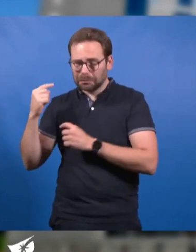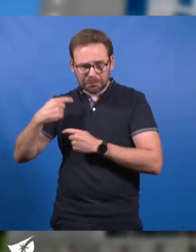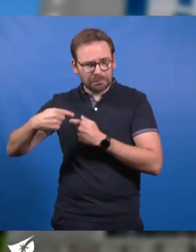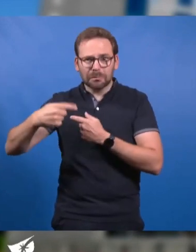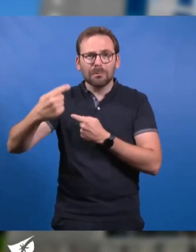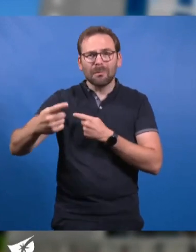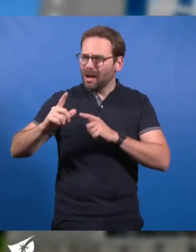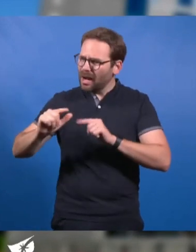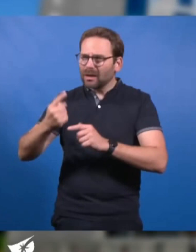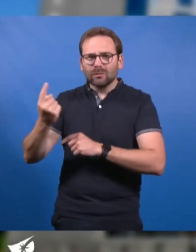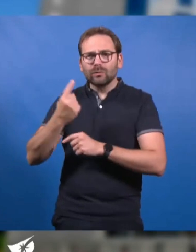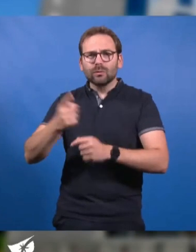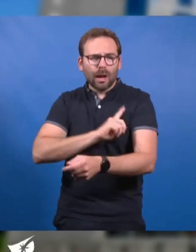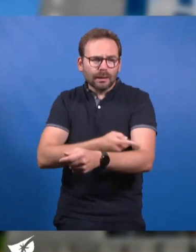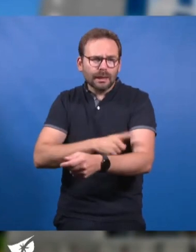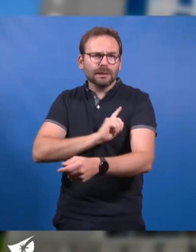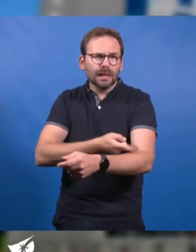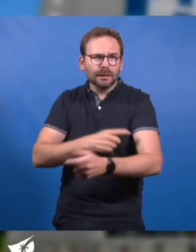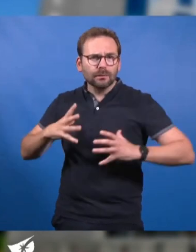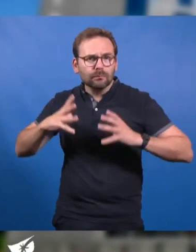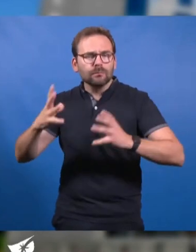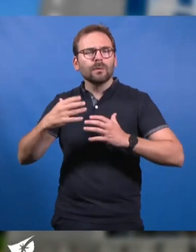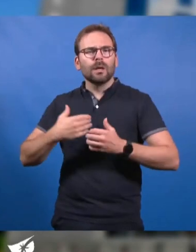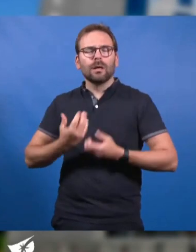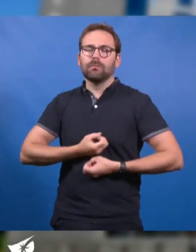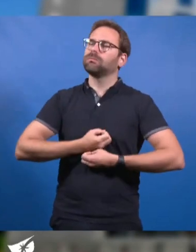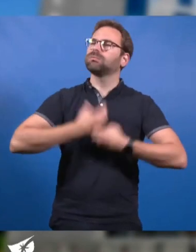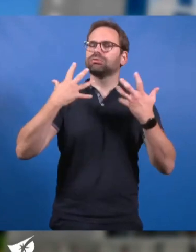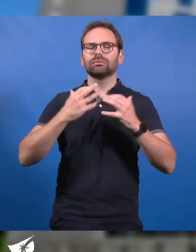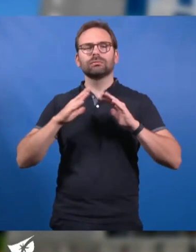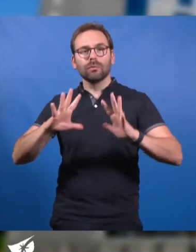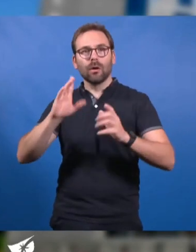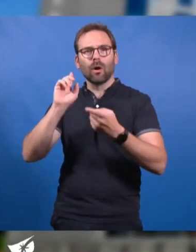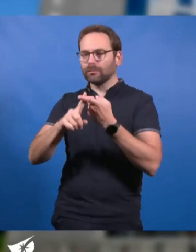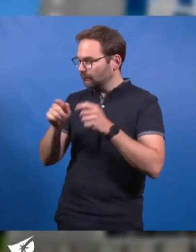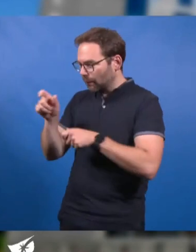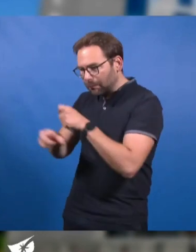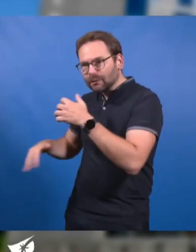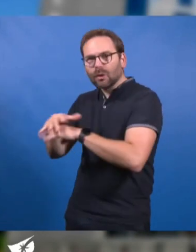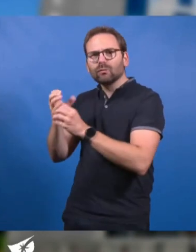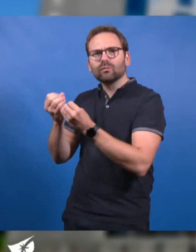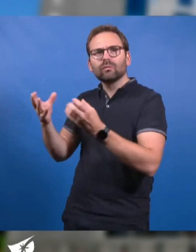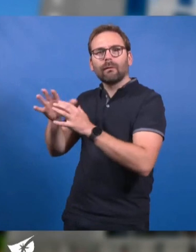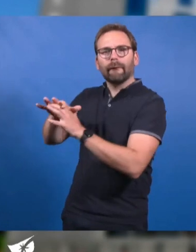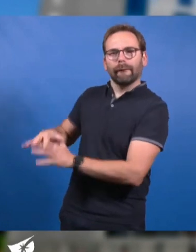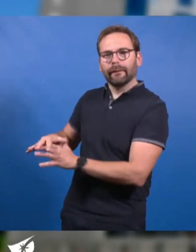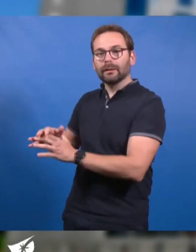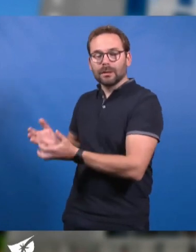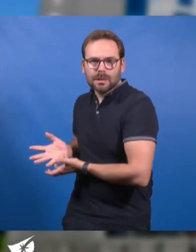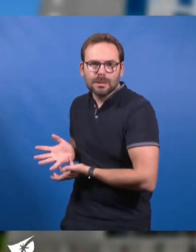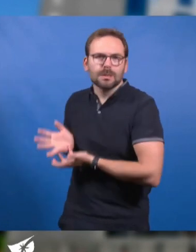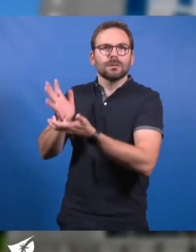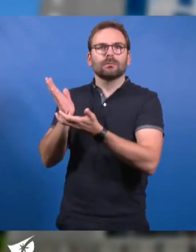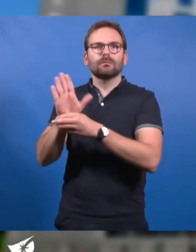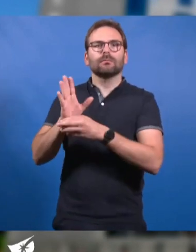eu de cesse de déployer son énergie et son panache pour faire entendre la voix de ceux que, souvent, nous n'entendons ou n